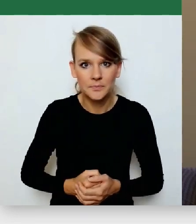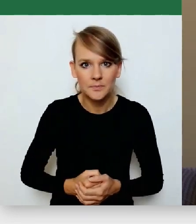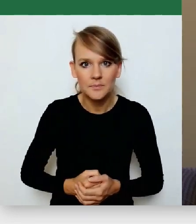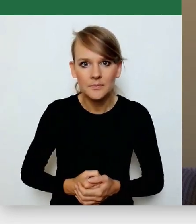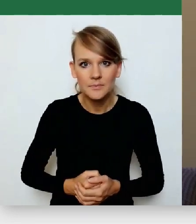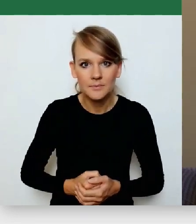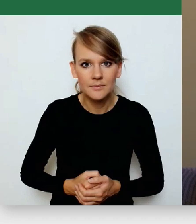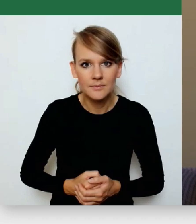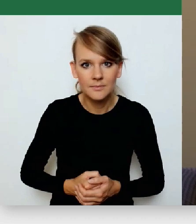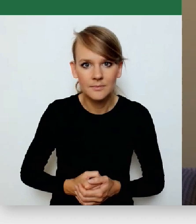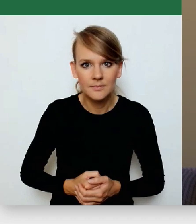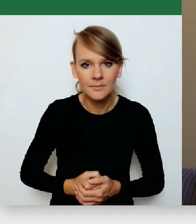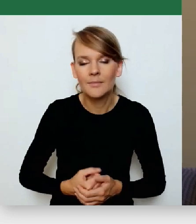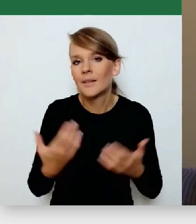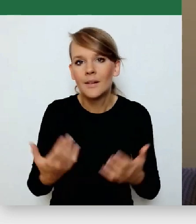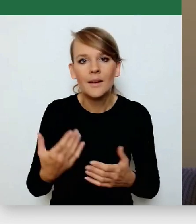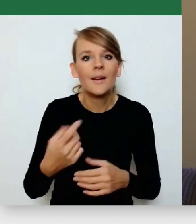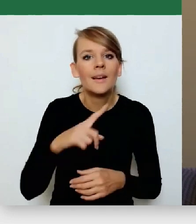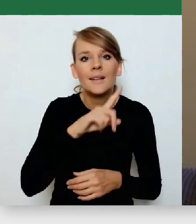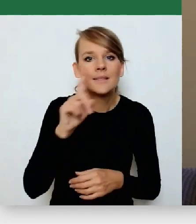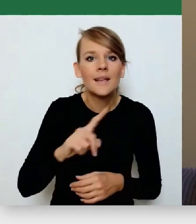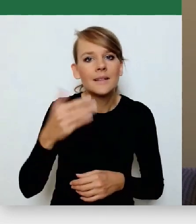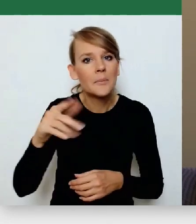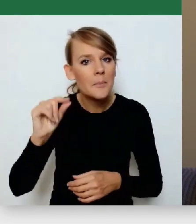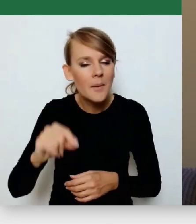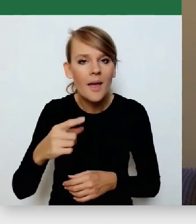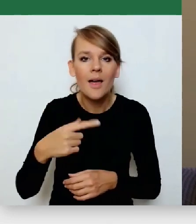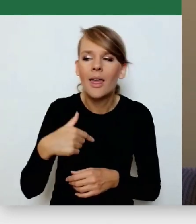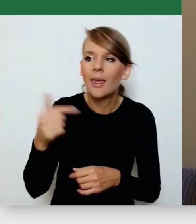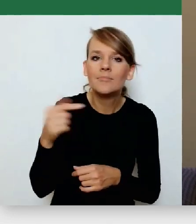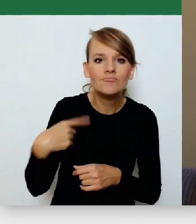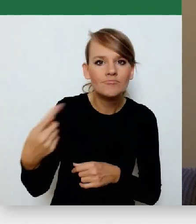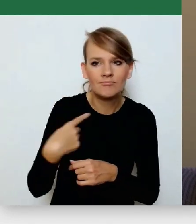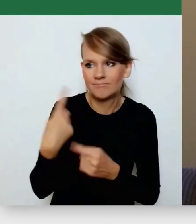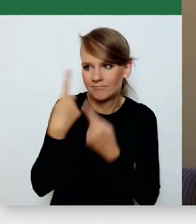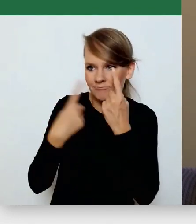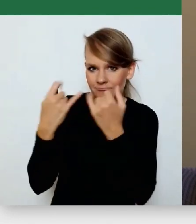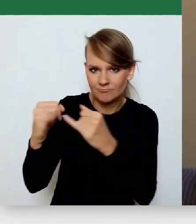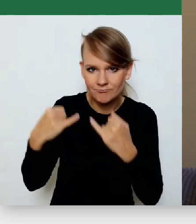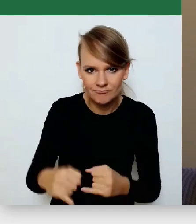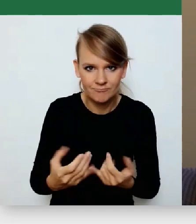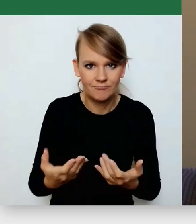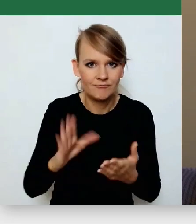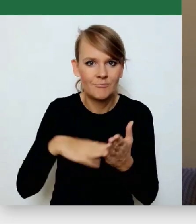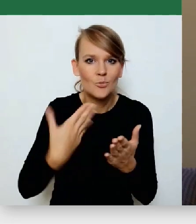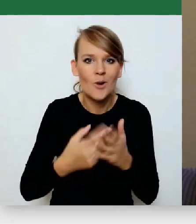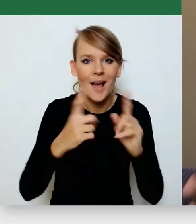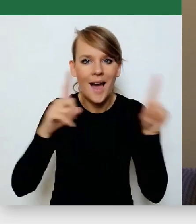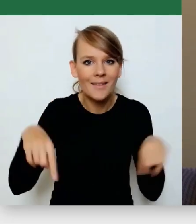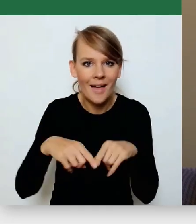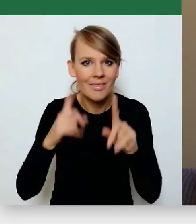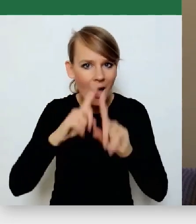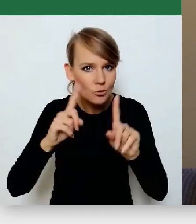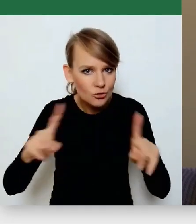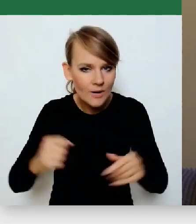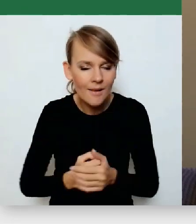bardzo różne interesy z ZNP, przeciwne raczej jako samorządy, paczkarta nauczyciela, to potrafiliśmy wszystkie rzeczy